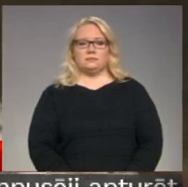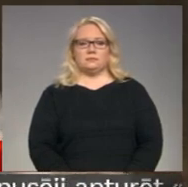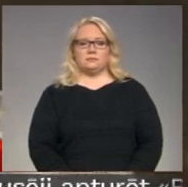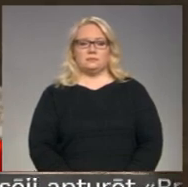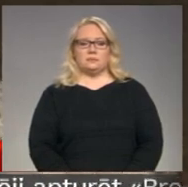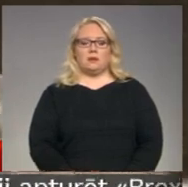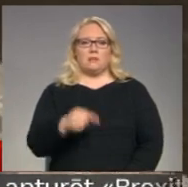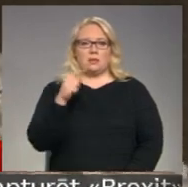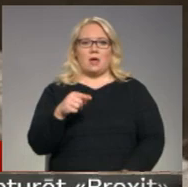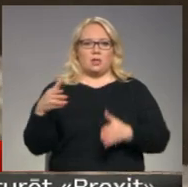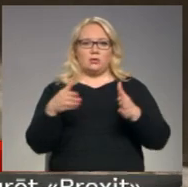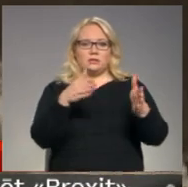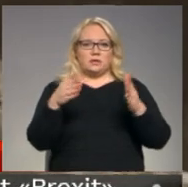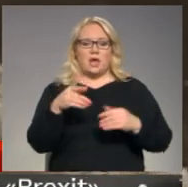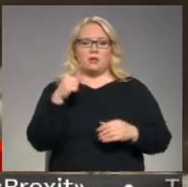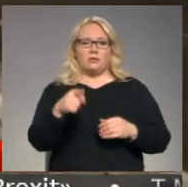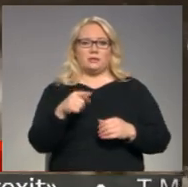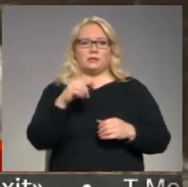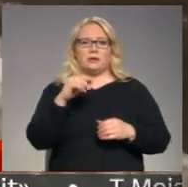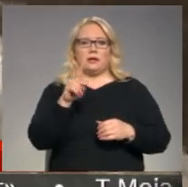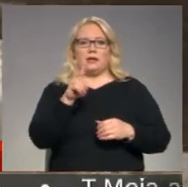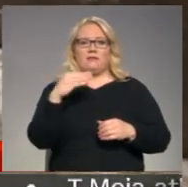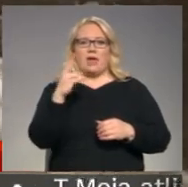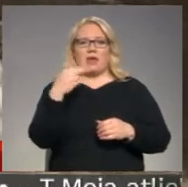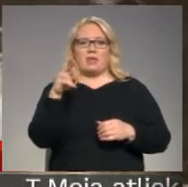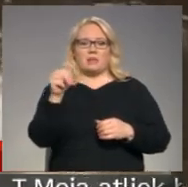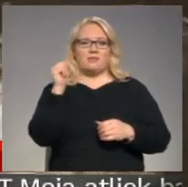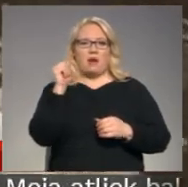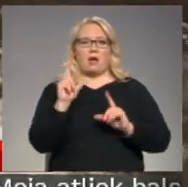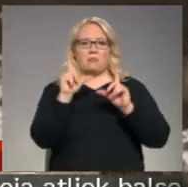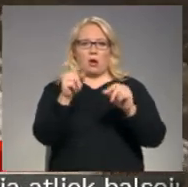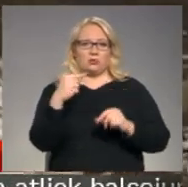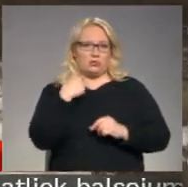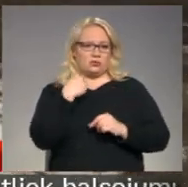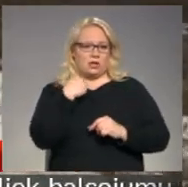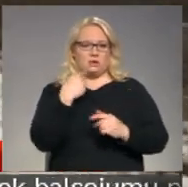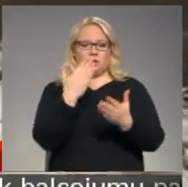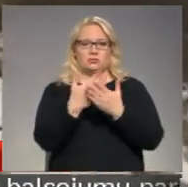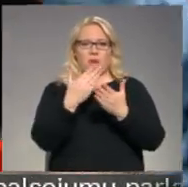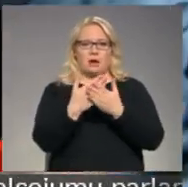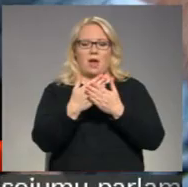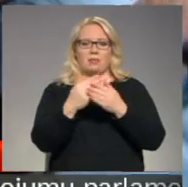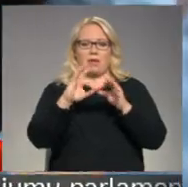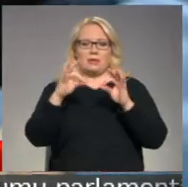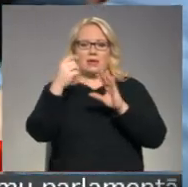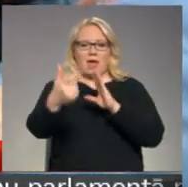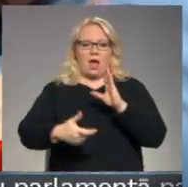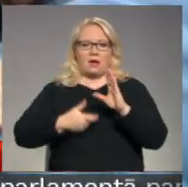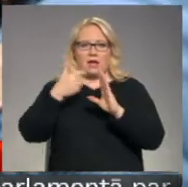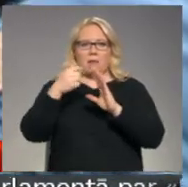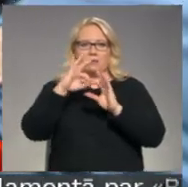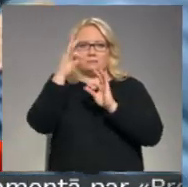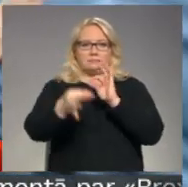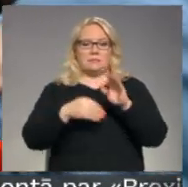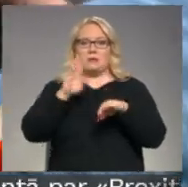Pa šādu ceļu skujienas iedzīvotājs Juris Veidemanis vakar devās uz Rīgu. Viņš rāda ķēdas, ar kurām apvilka autori iepas,